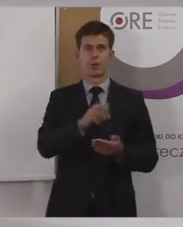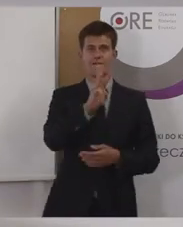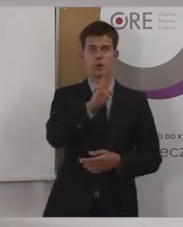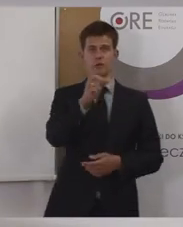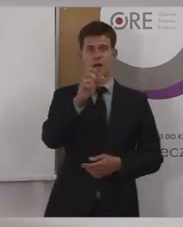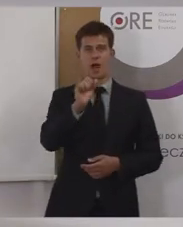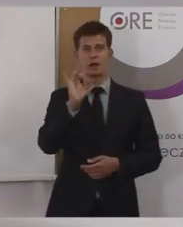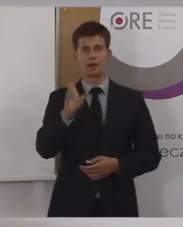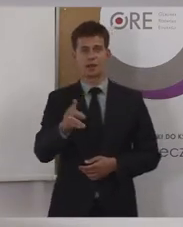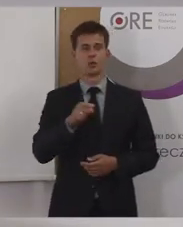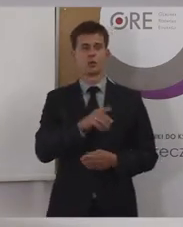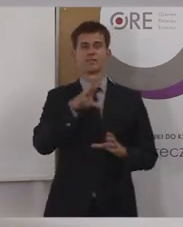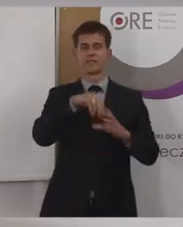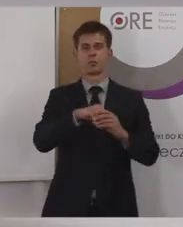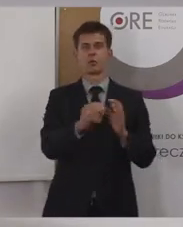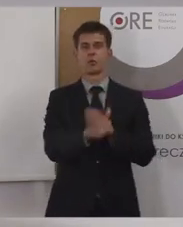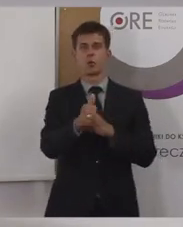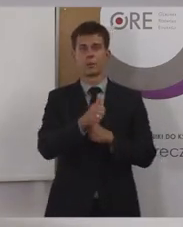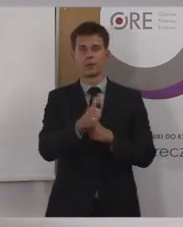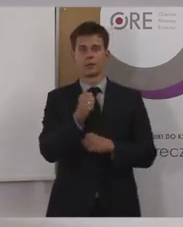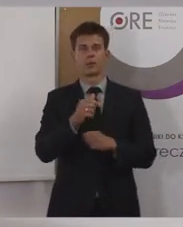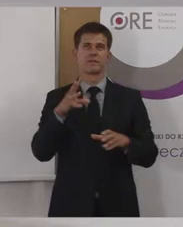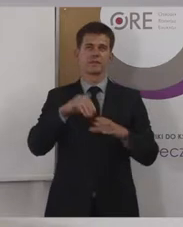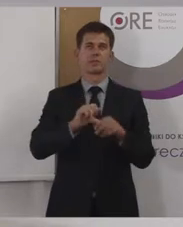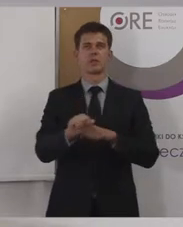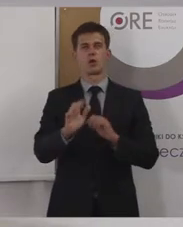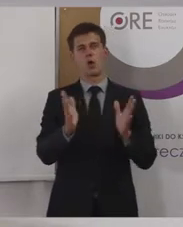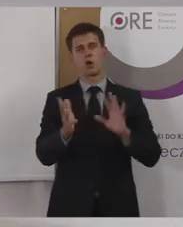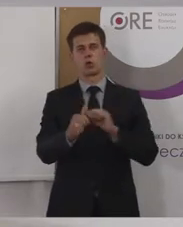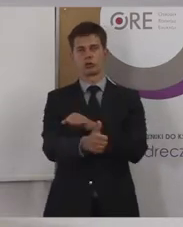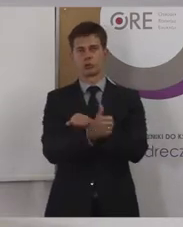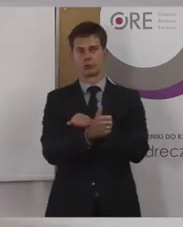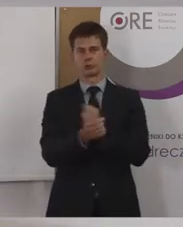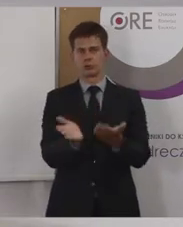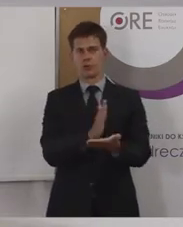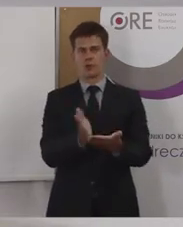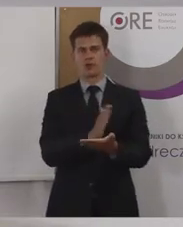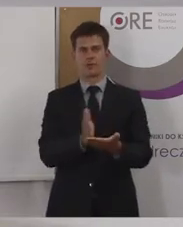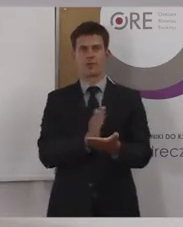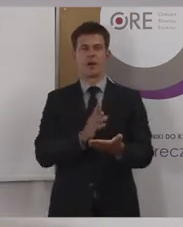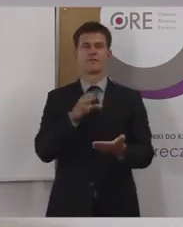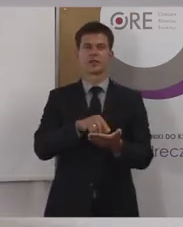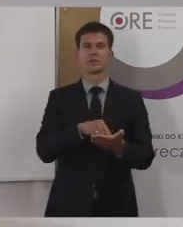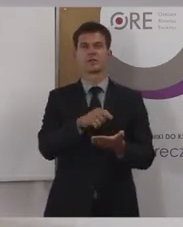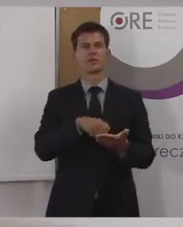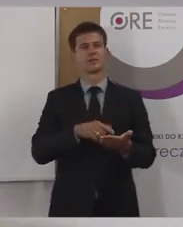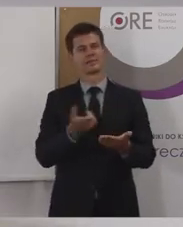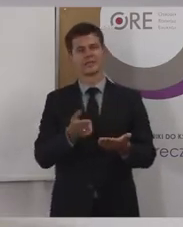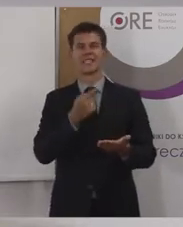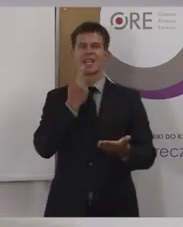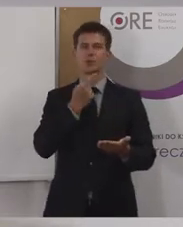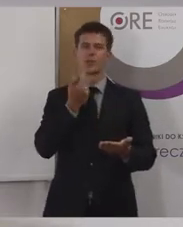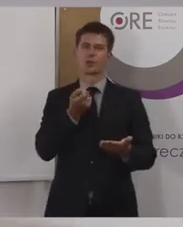naprawdę jest dokumentem, który obejmuje ponad 60 stron, jest napisany językiem dość